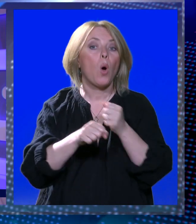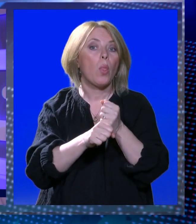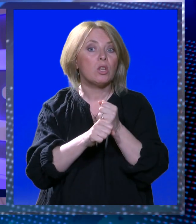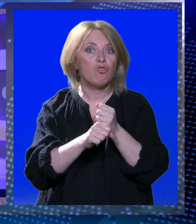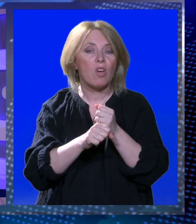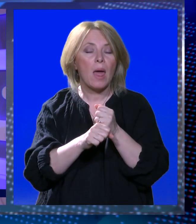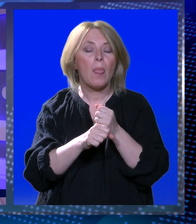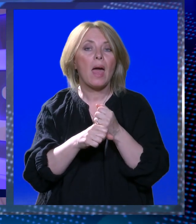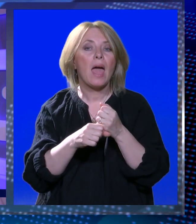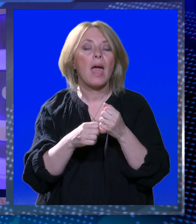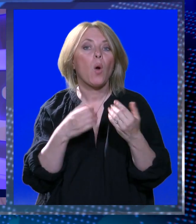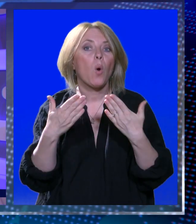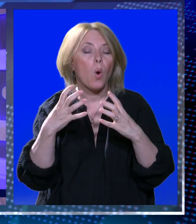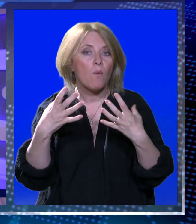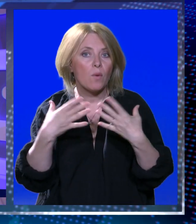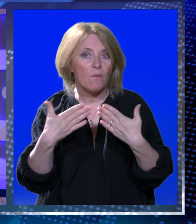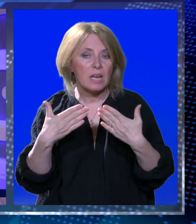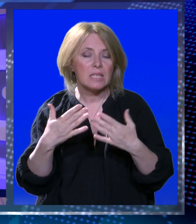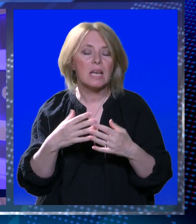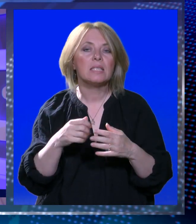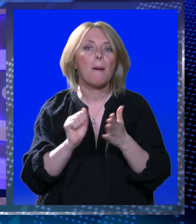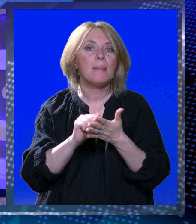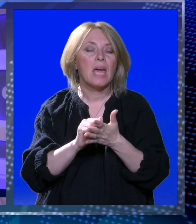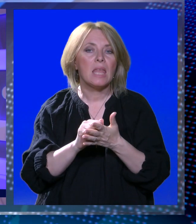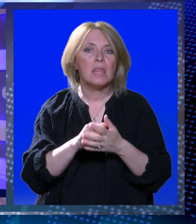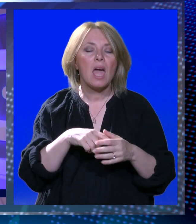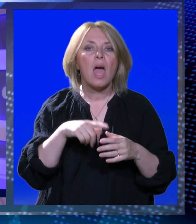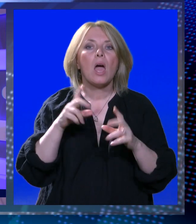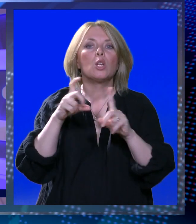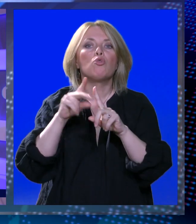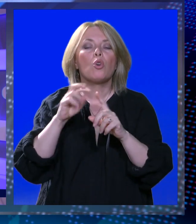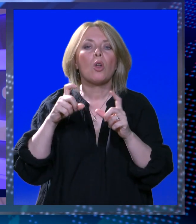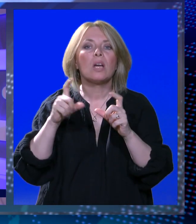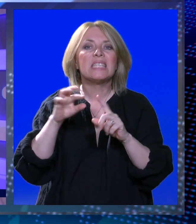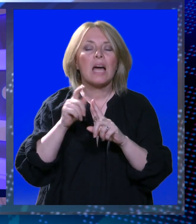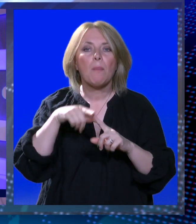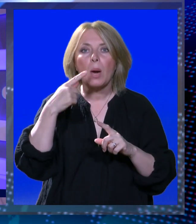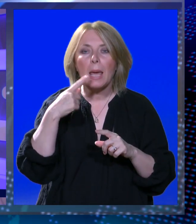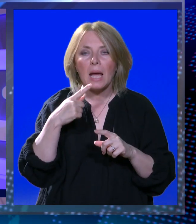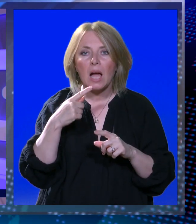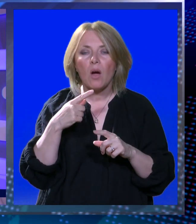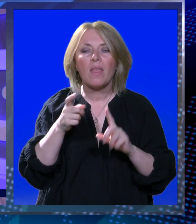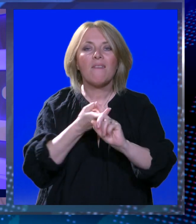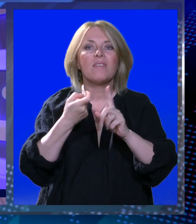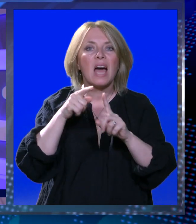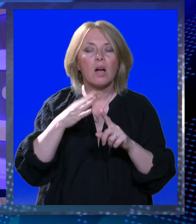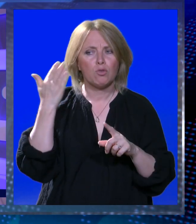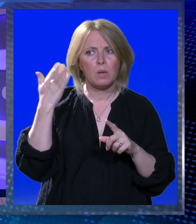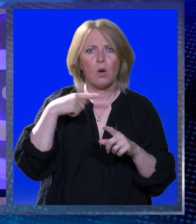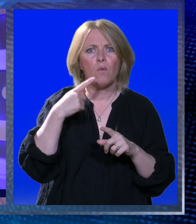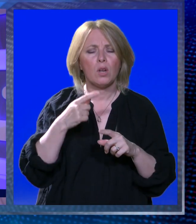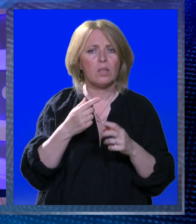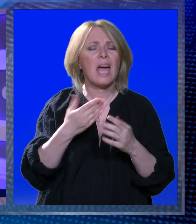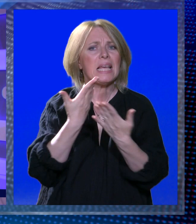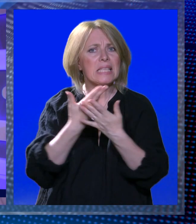Srđu. Đuro Capor je pocijetio kako je 2015. Gradonačelnik Mato Franković vikao kako je za projekt, a danas mu je